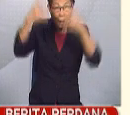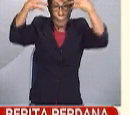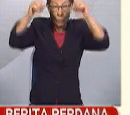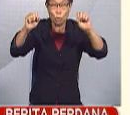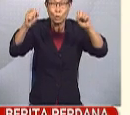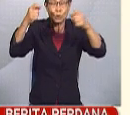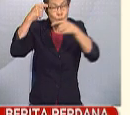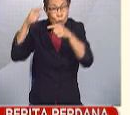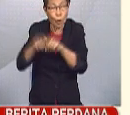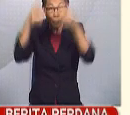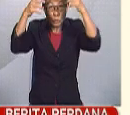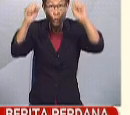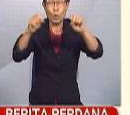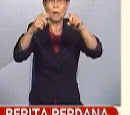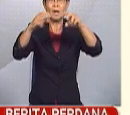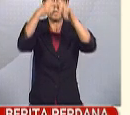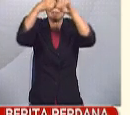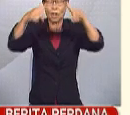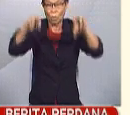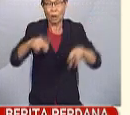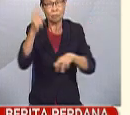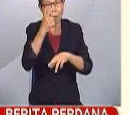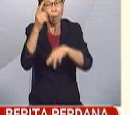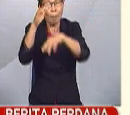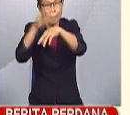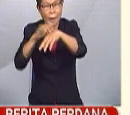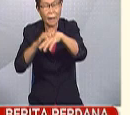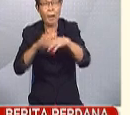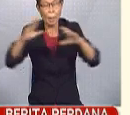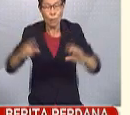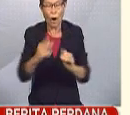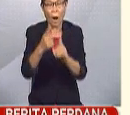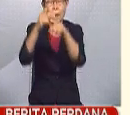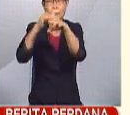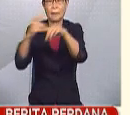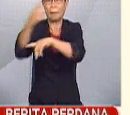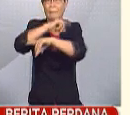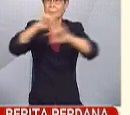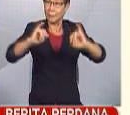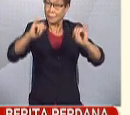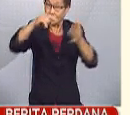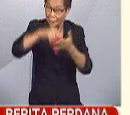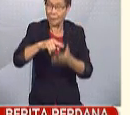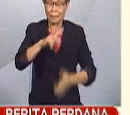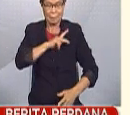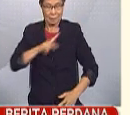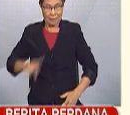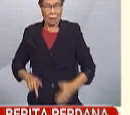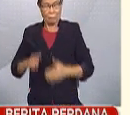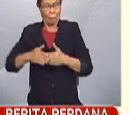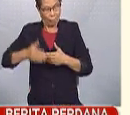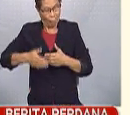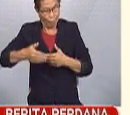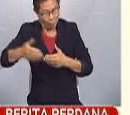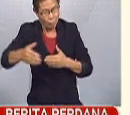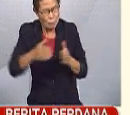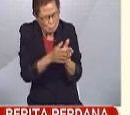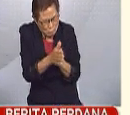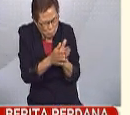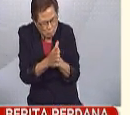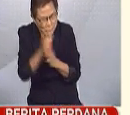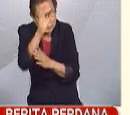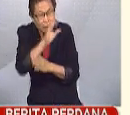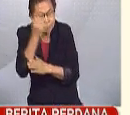Dewan Rakyat untuk tidak memanggil mesyuarat khas Dewan Rakyat pada ismin ini. Baginda seterusnya akan terus berusaha